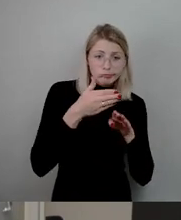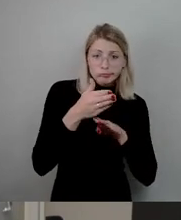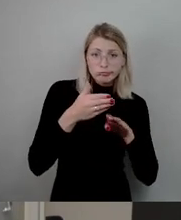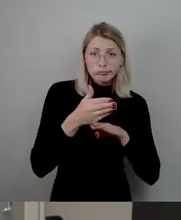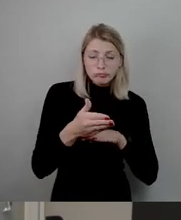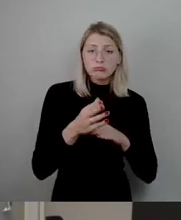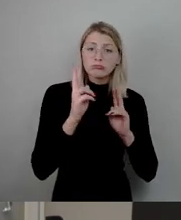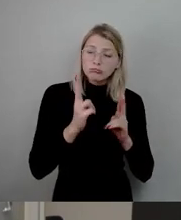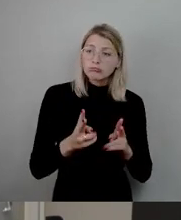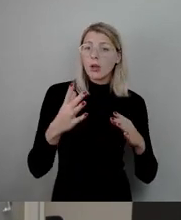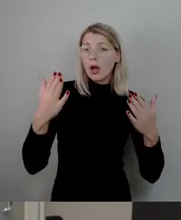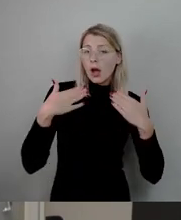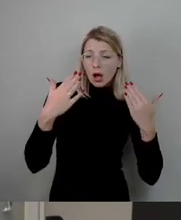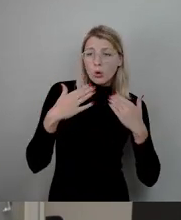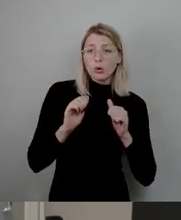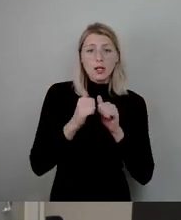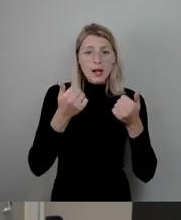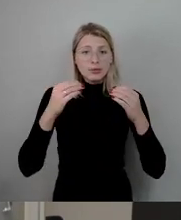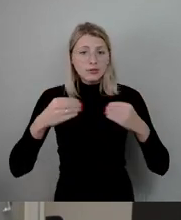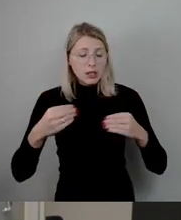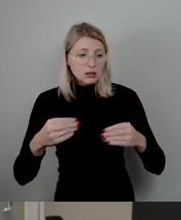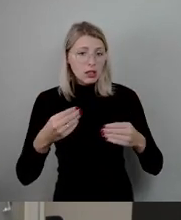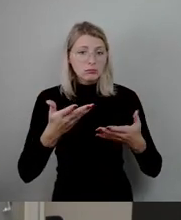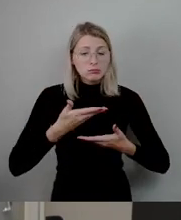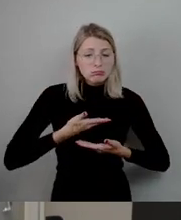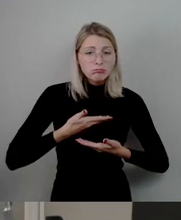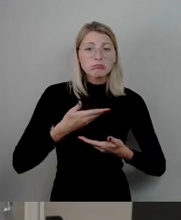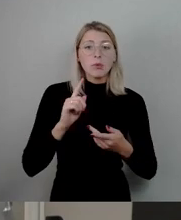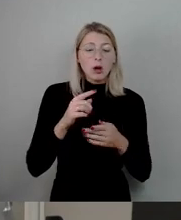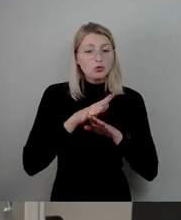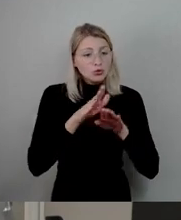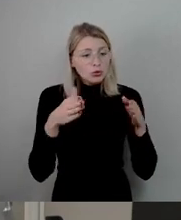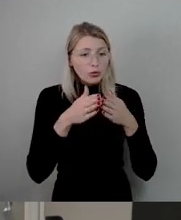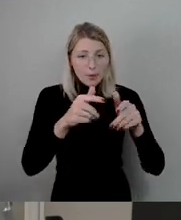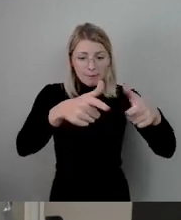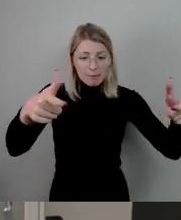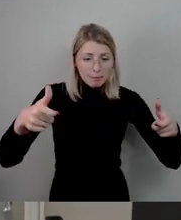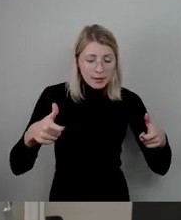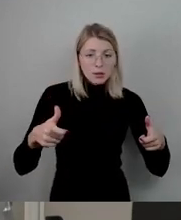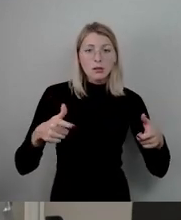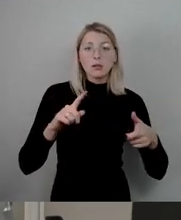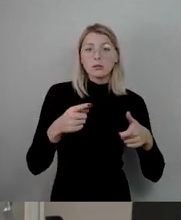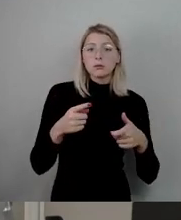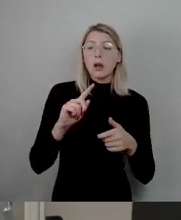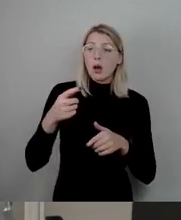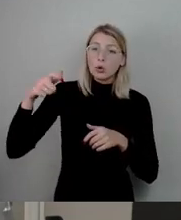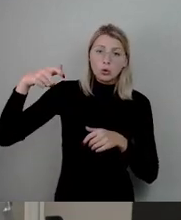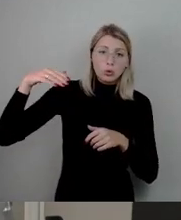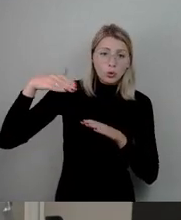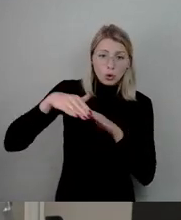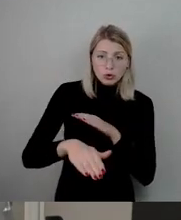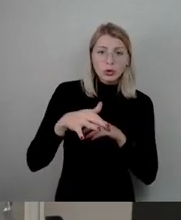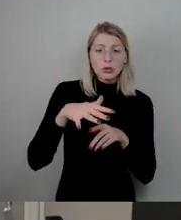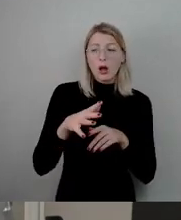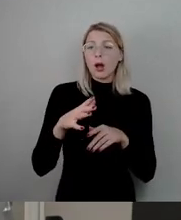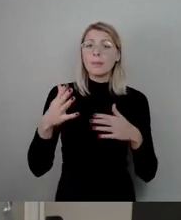Lebensqualität bietet, mit entsprechendem Schwimmbecken, mit entsprechender Rutsche, mit Saunalandschaft.